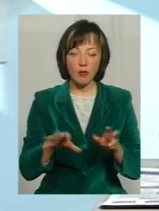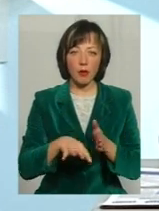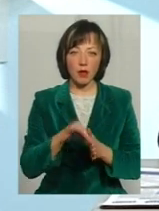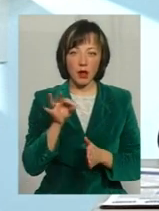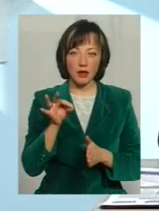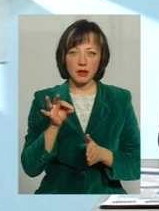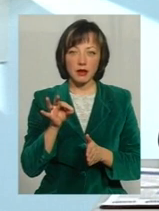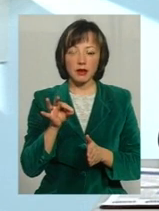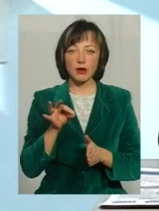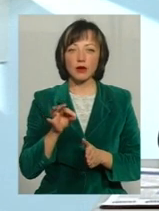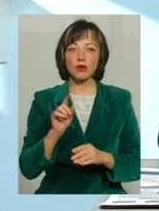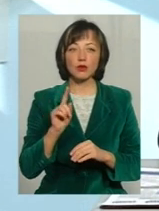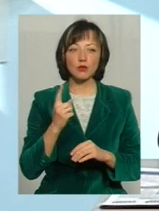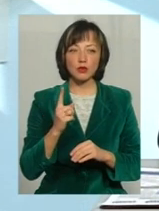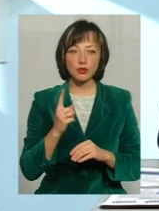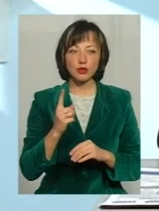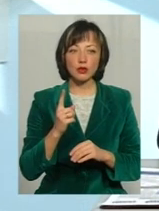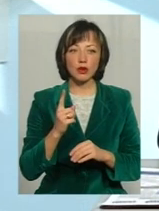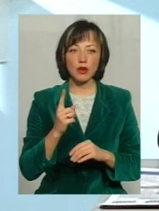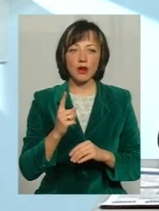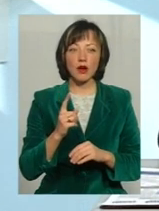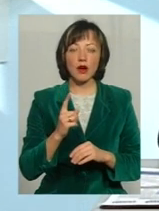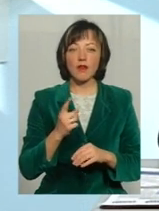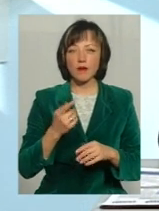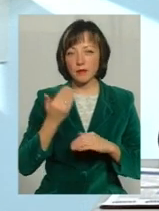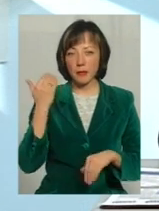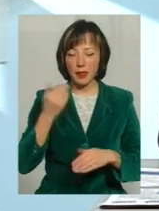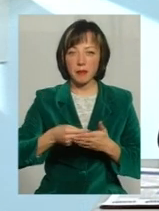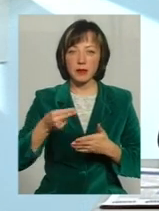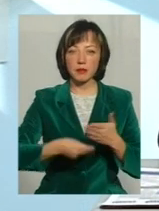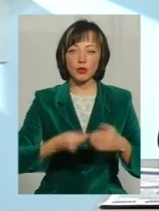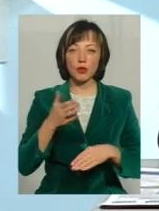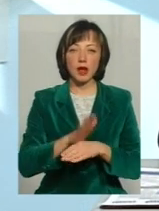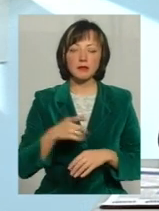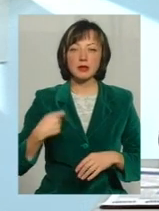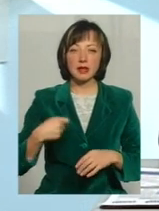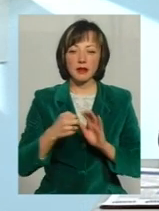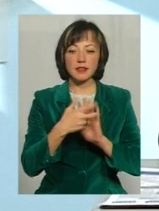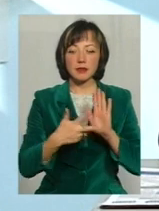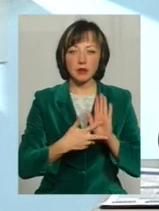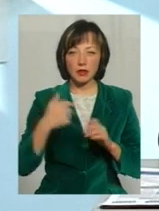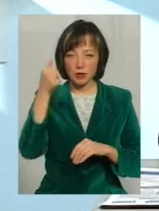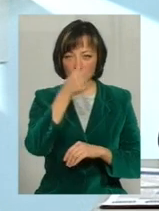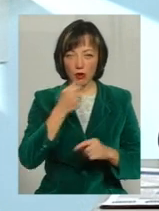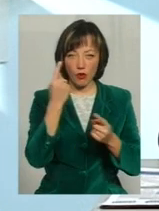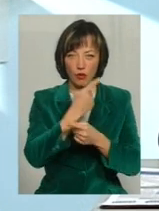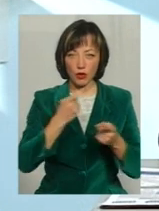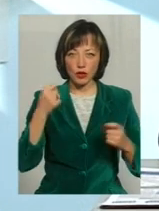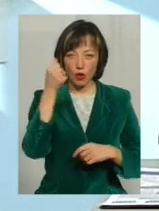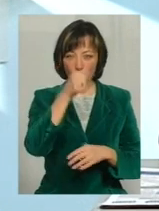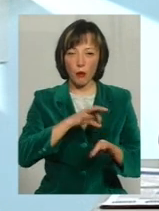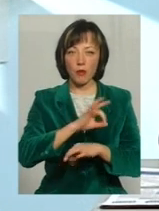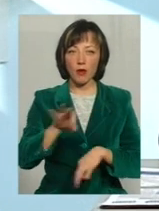що в особній місяці підписано указ президента, згідно якого 2018 рік буде оголошеним роком